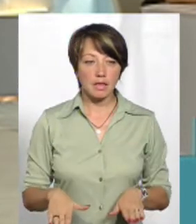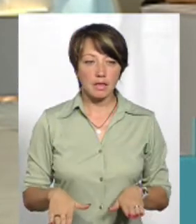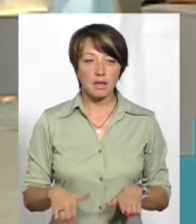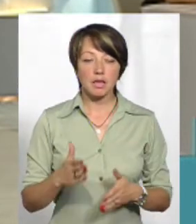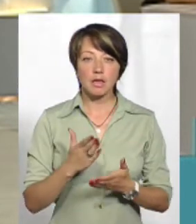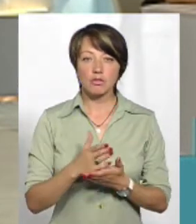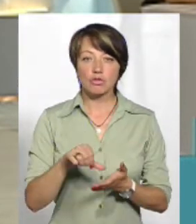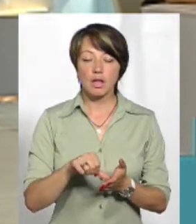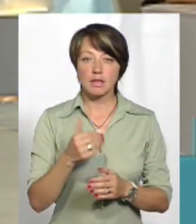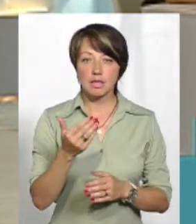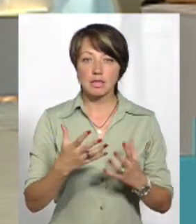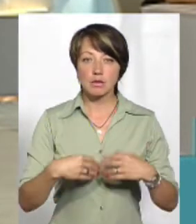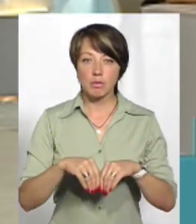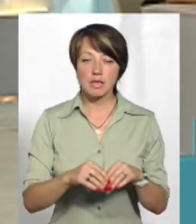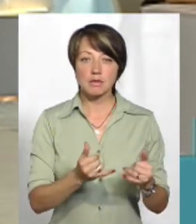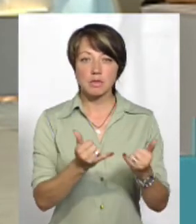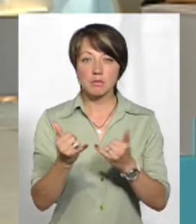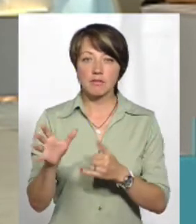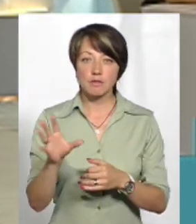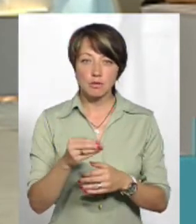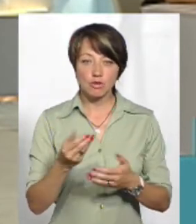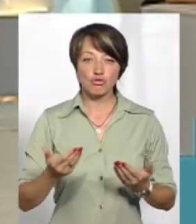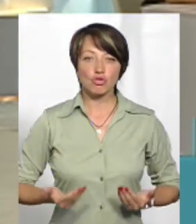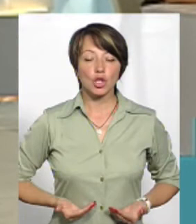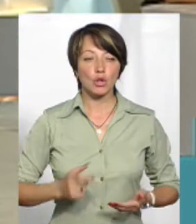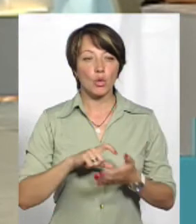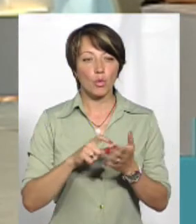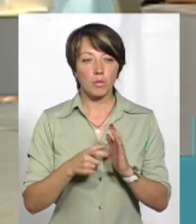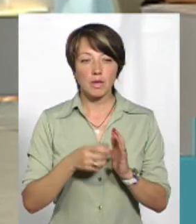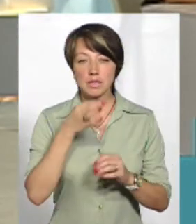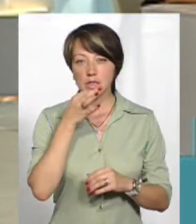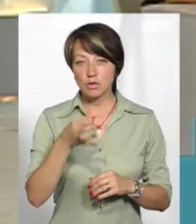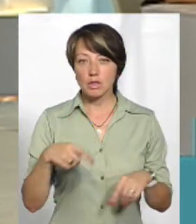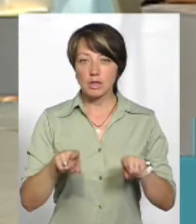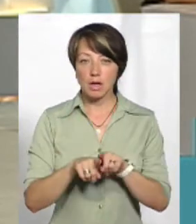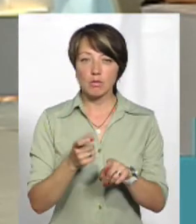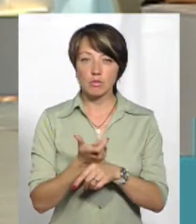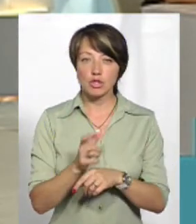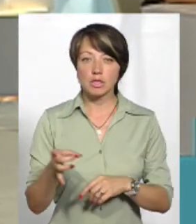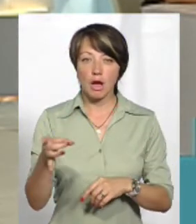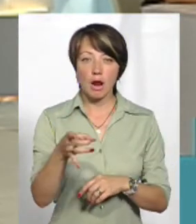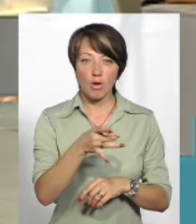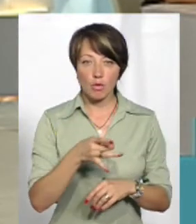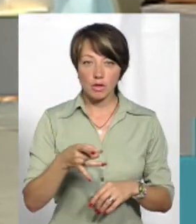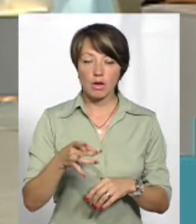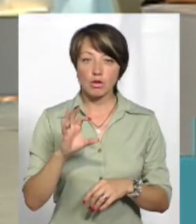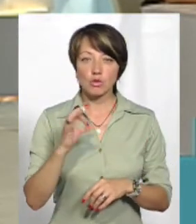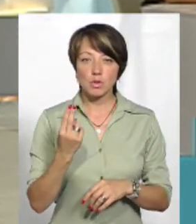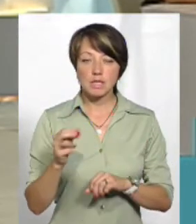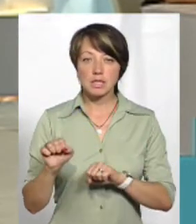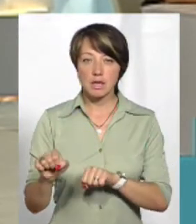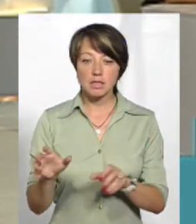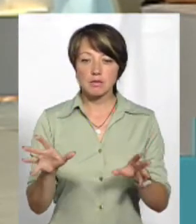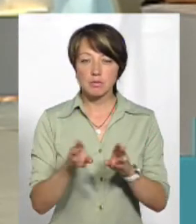та члени їх сімей, ми забезпечили всім житлом. Скажу так, що в більшості районів органи соціального